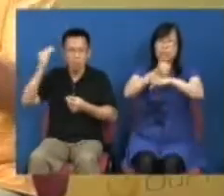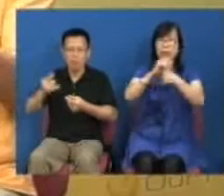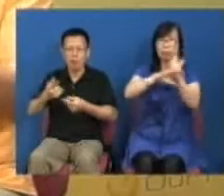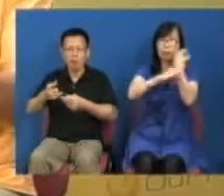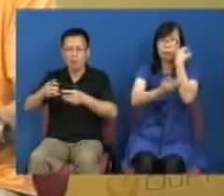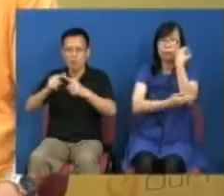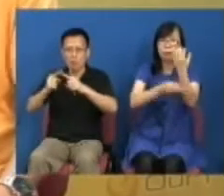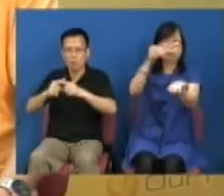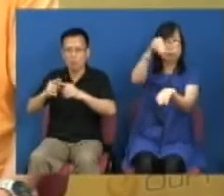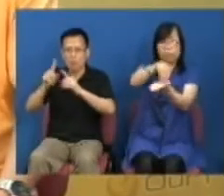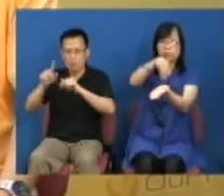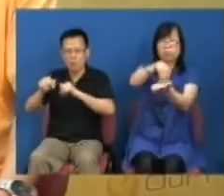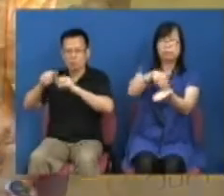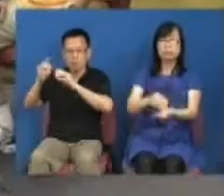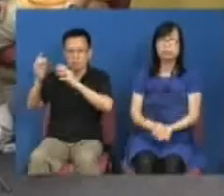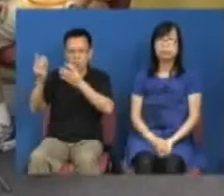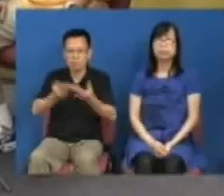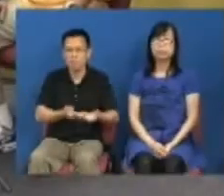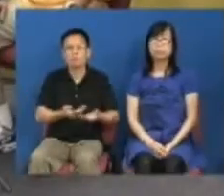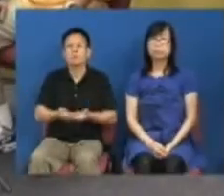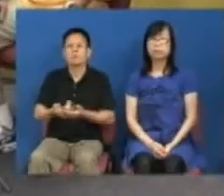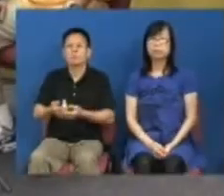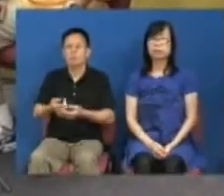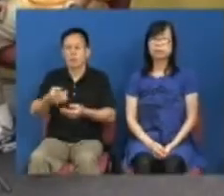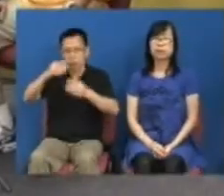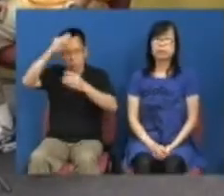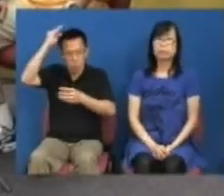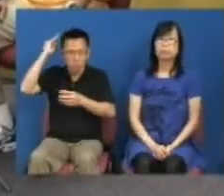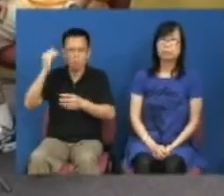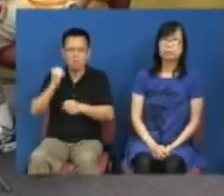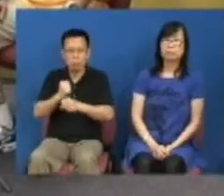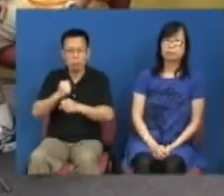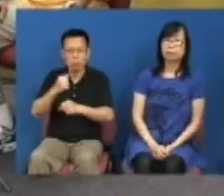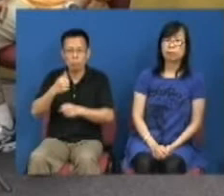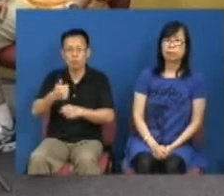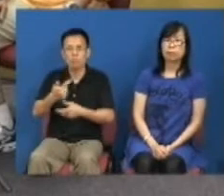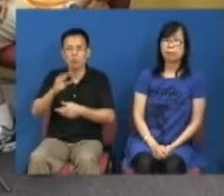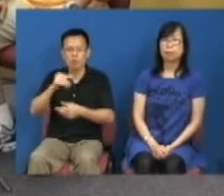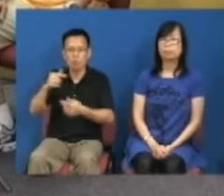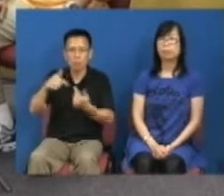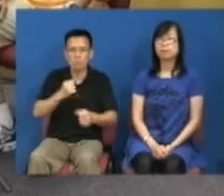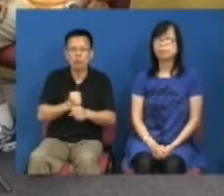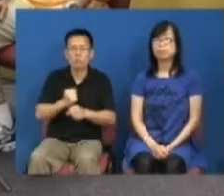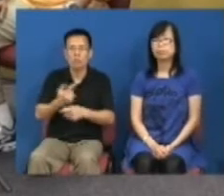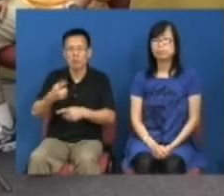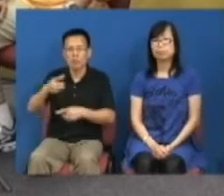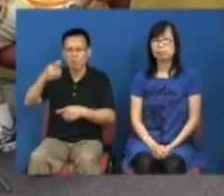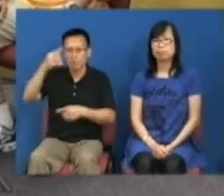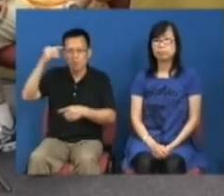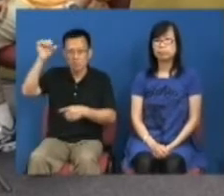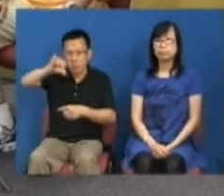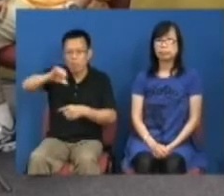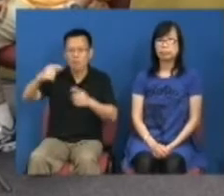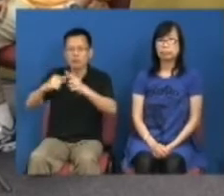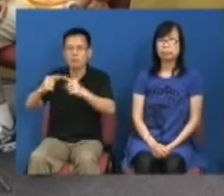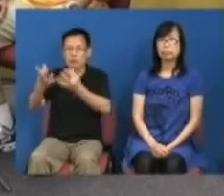如果董先生做到的事他当然应做到但是现在有些问题就是董先生解决不了他又摘了一班你希望他